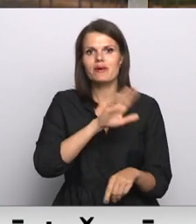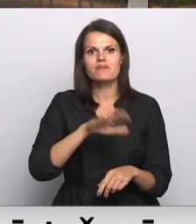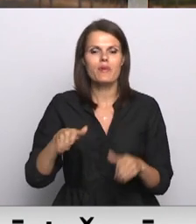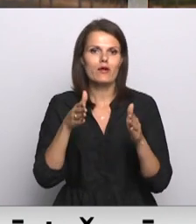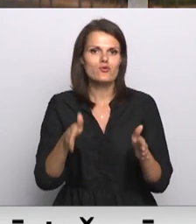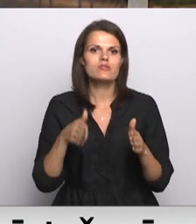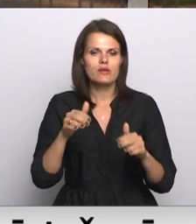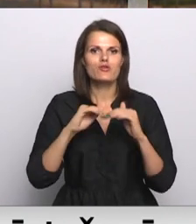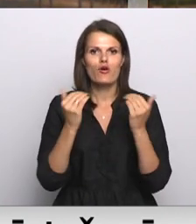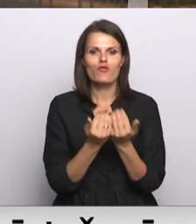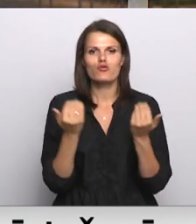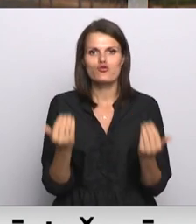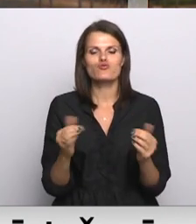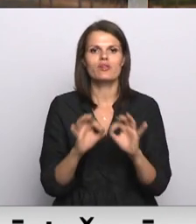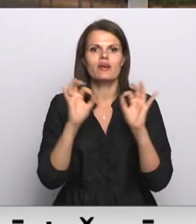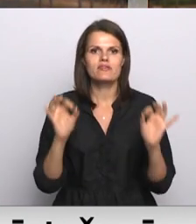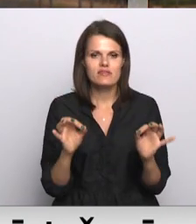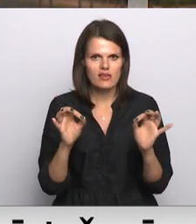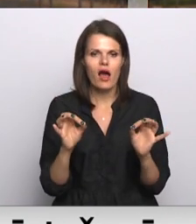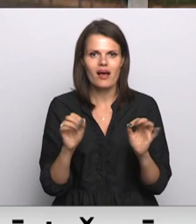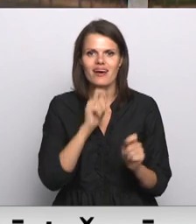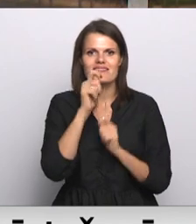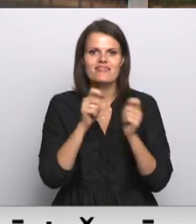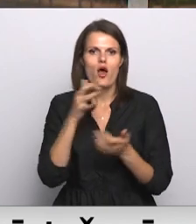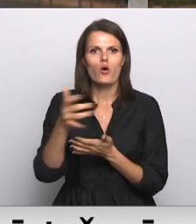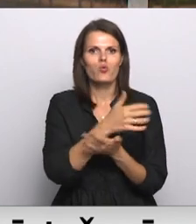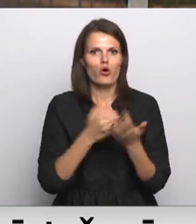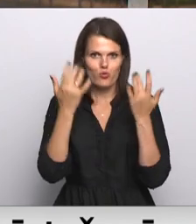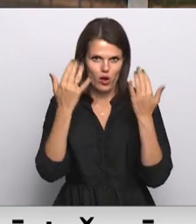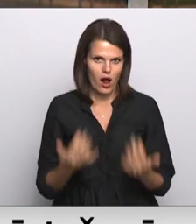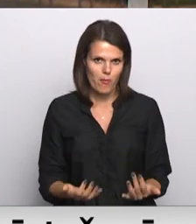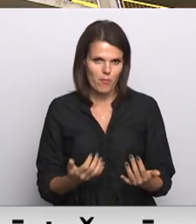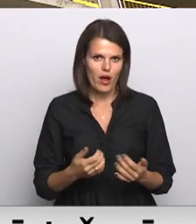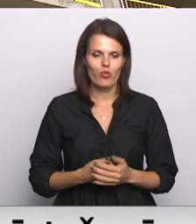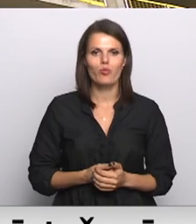slimnīcas fonds šodien uzsāk ziedojumu kampaņu. Plašākā izskīnces reportāžā.